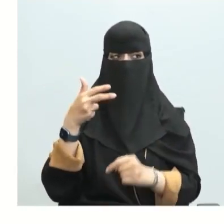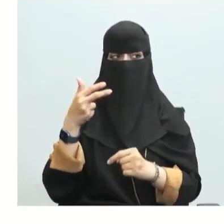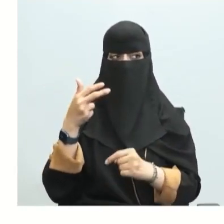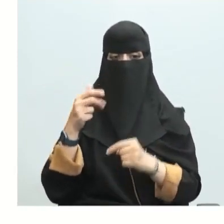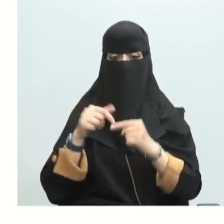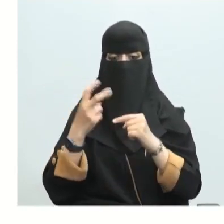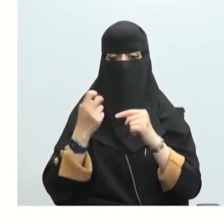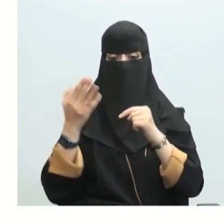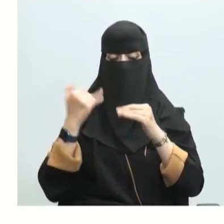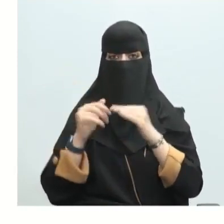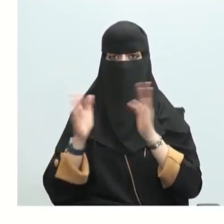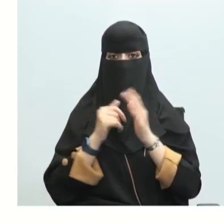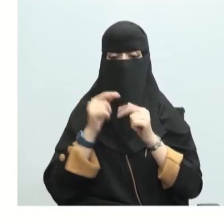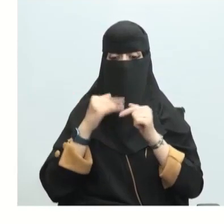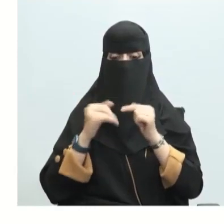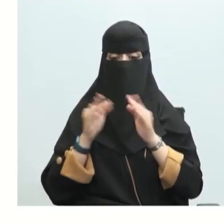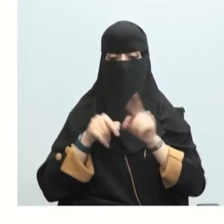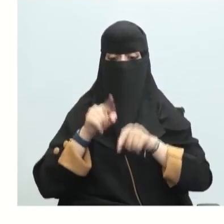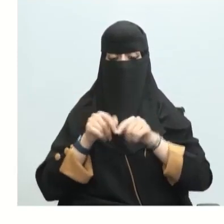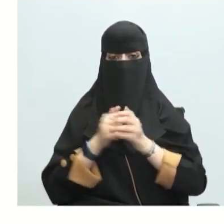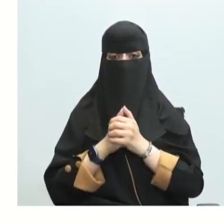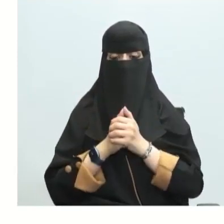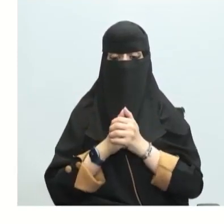الصفر ما بين سالب 396